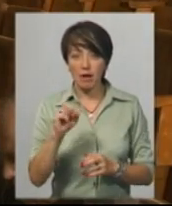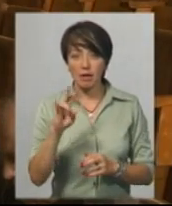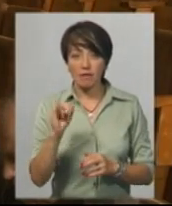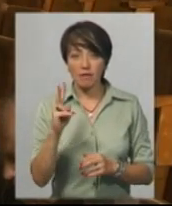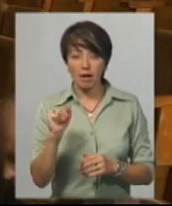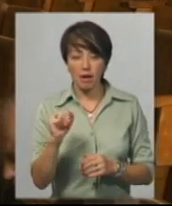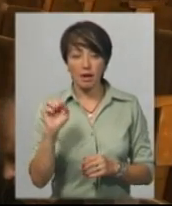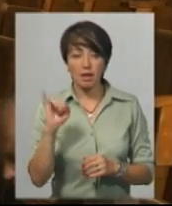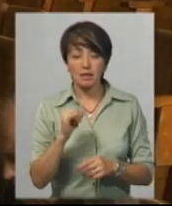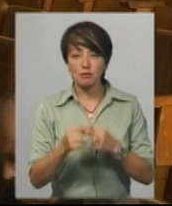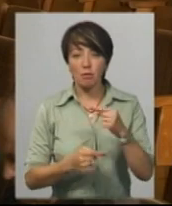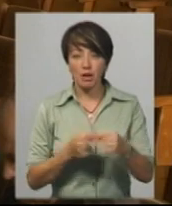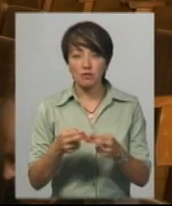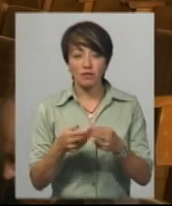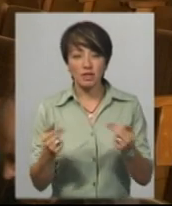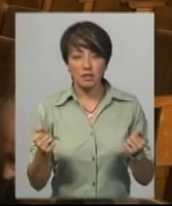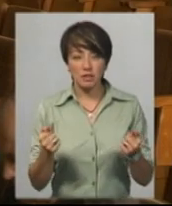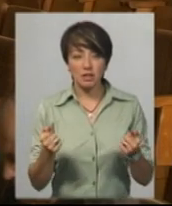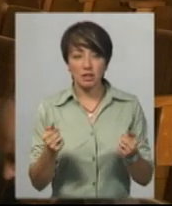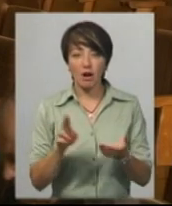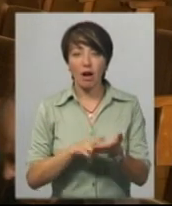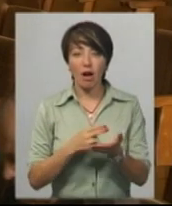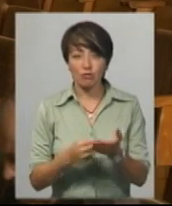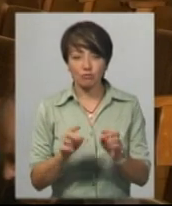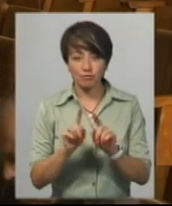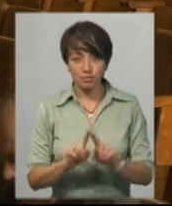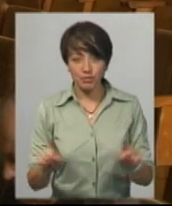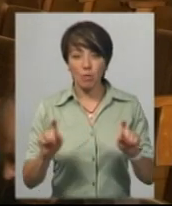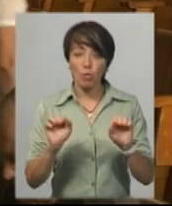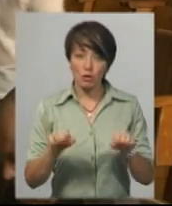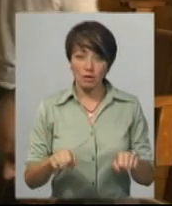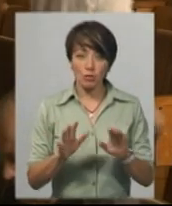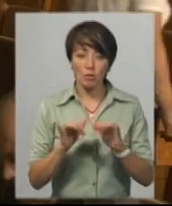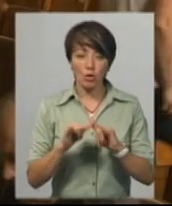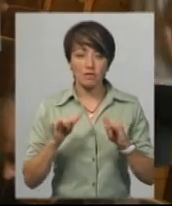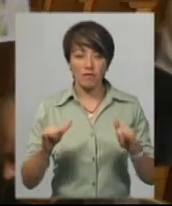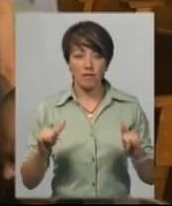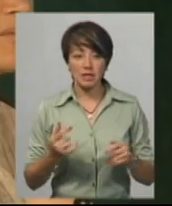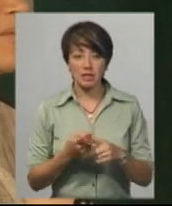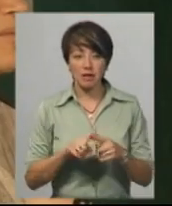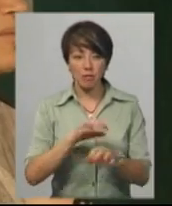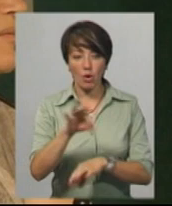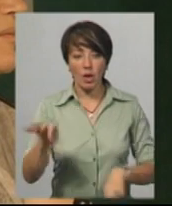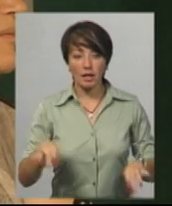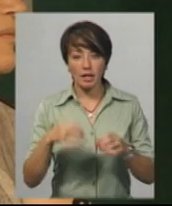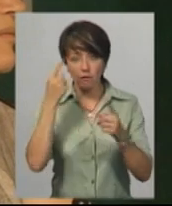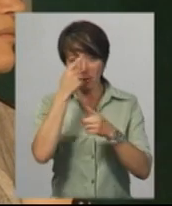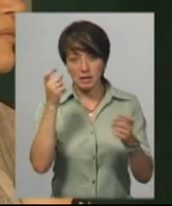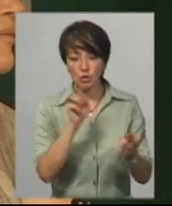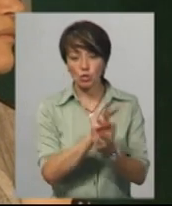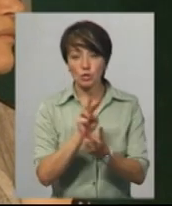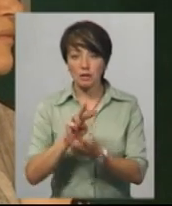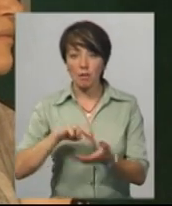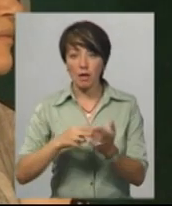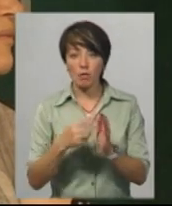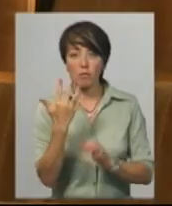нематеріальною спащиною визнано Тиманівську кашу. Можливо, це ми будемо розвивати ось цей проєкт. Інформаційні зустрічі заплановані